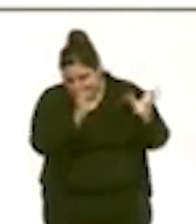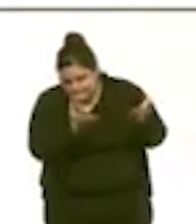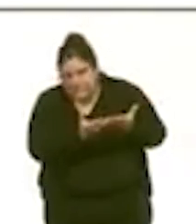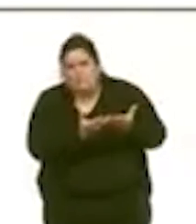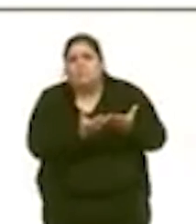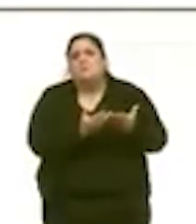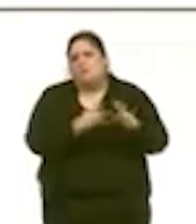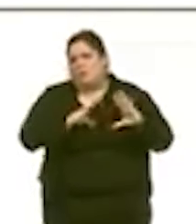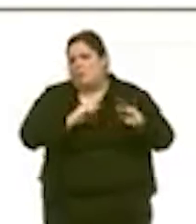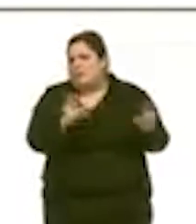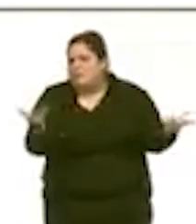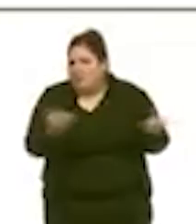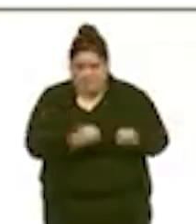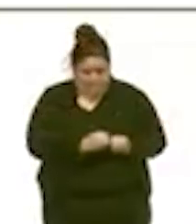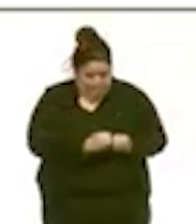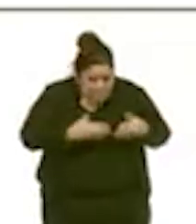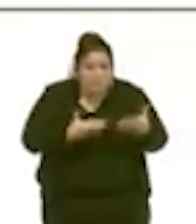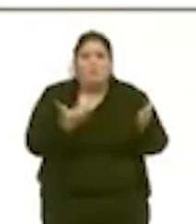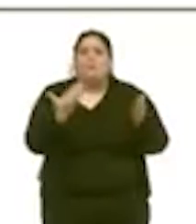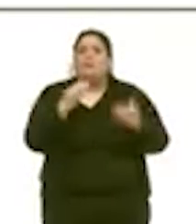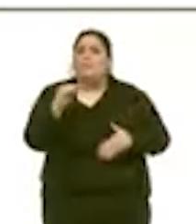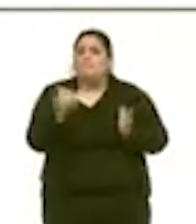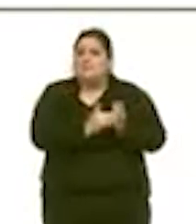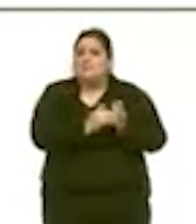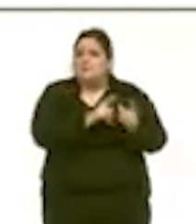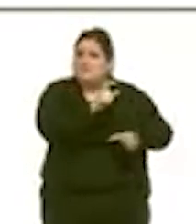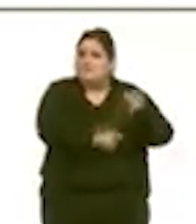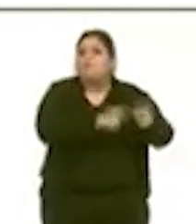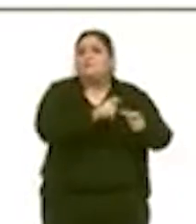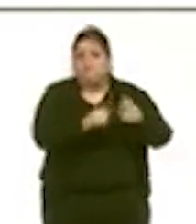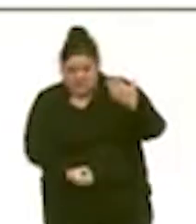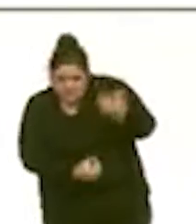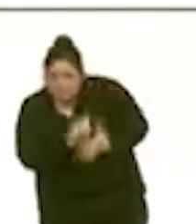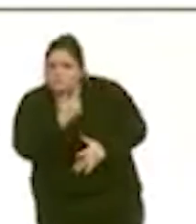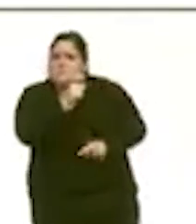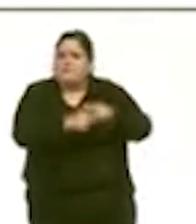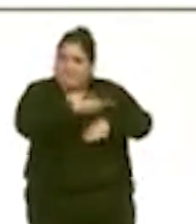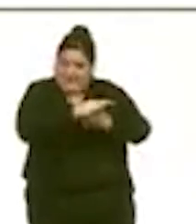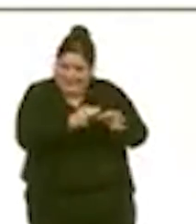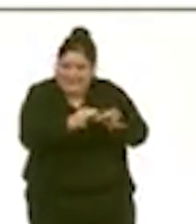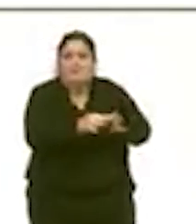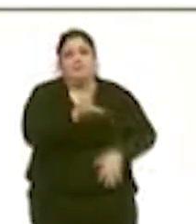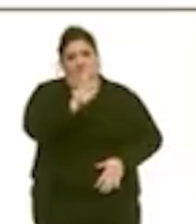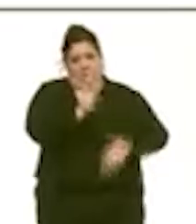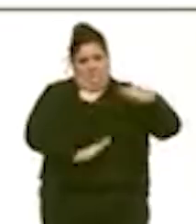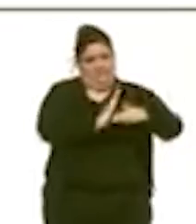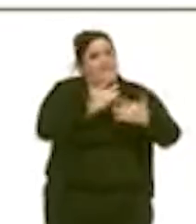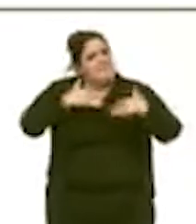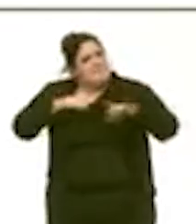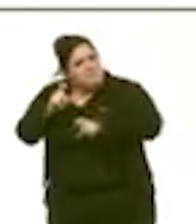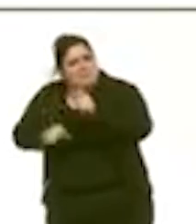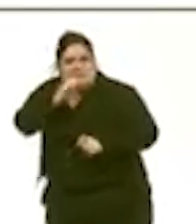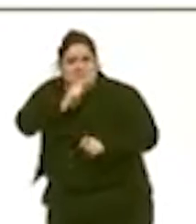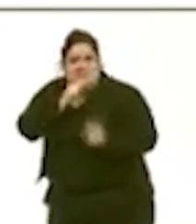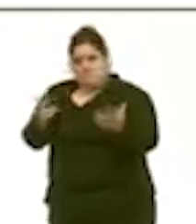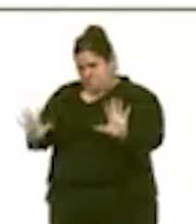supérieur à 50 cas pour 100 000 habitants, mais pas une circulation intense chez les populations âgées, avec donc